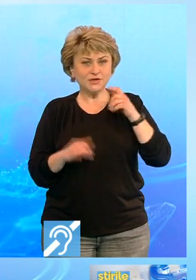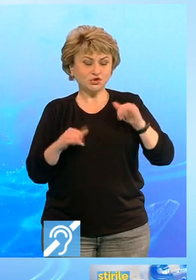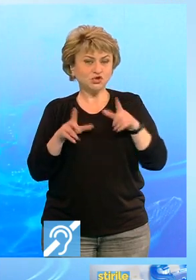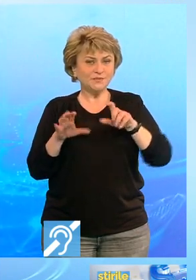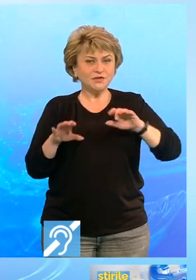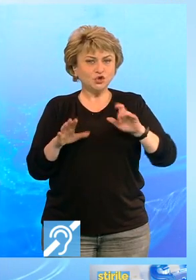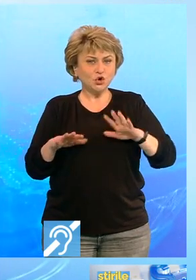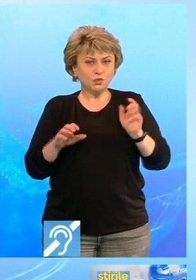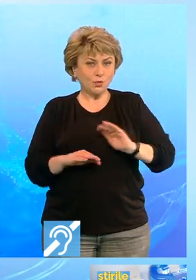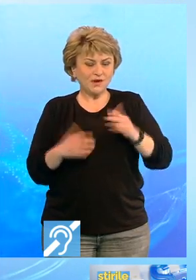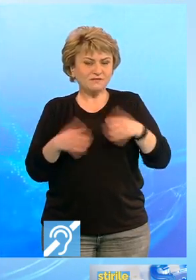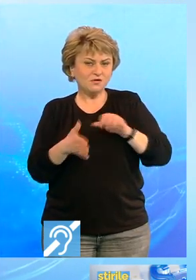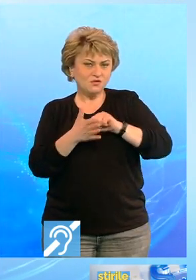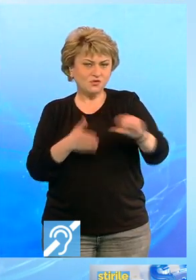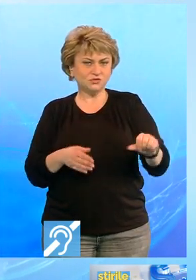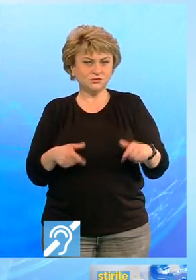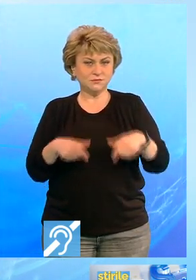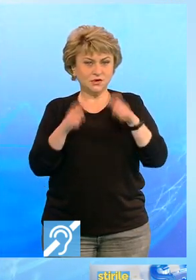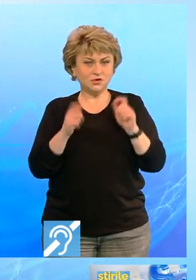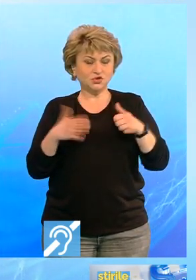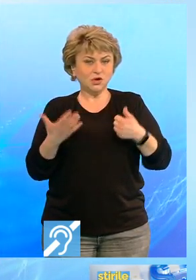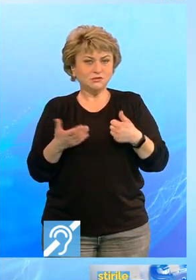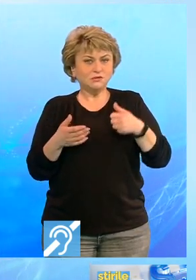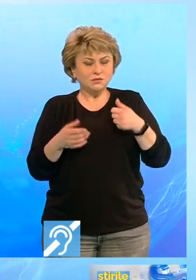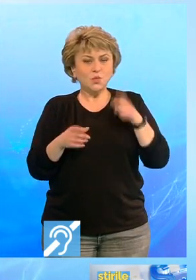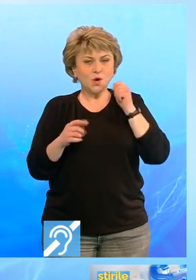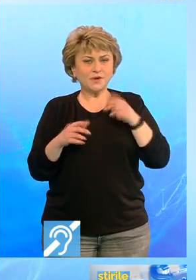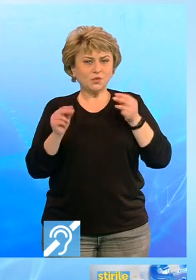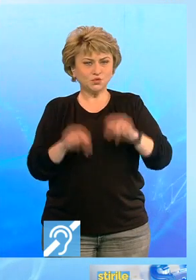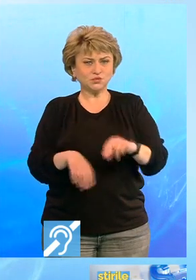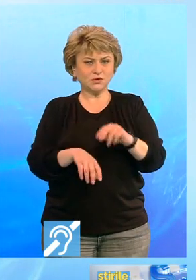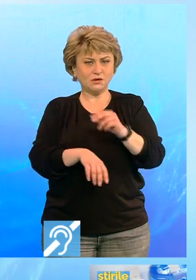de copii, au fost evacuați din bloc. Șase locatari au ajuns acum la spital.